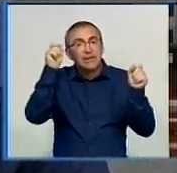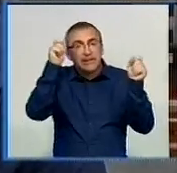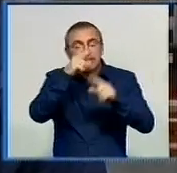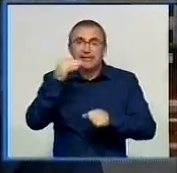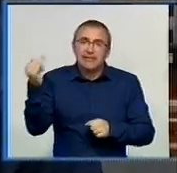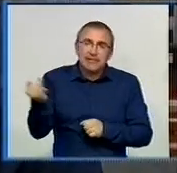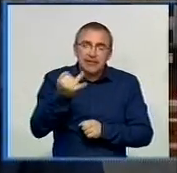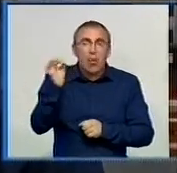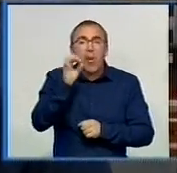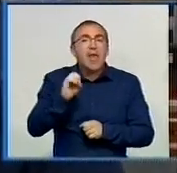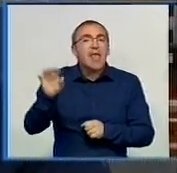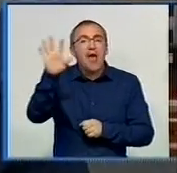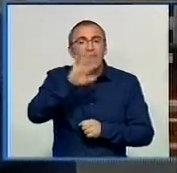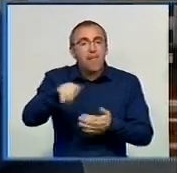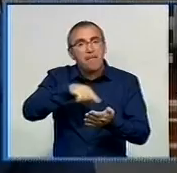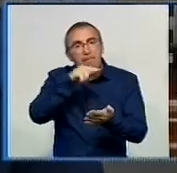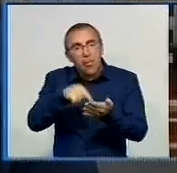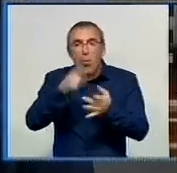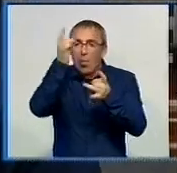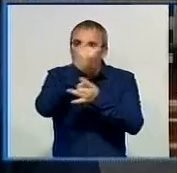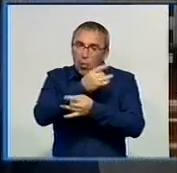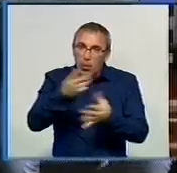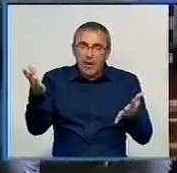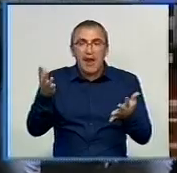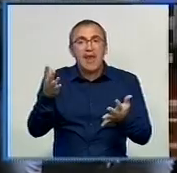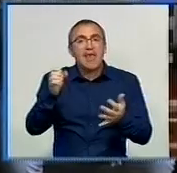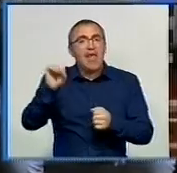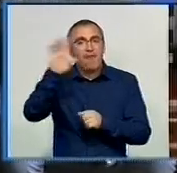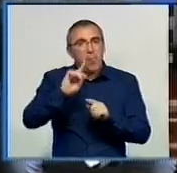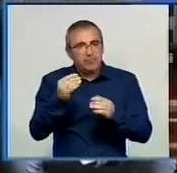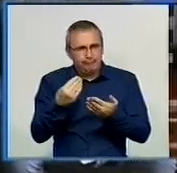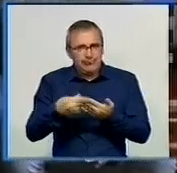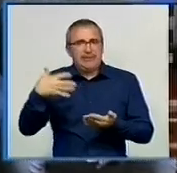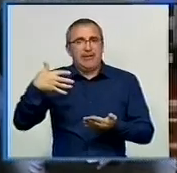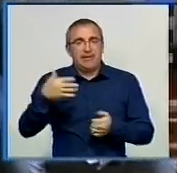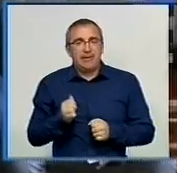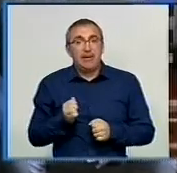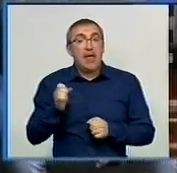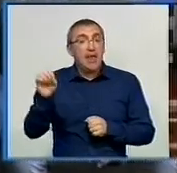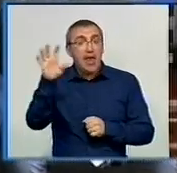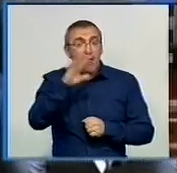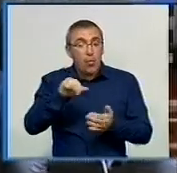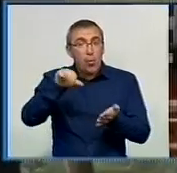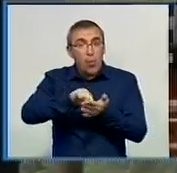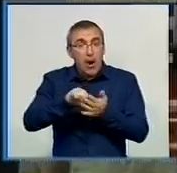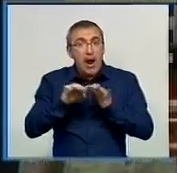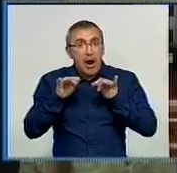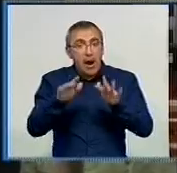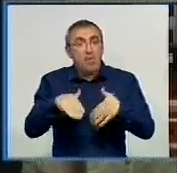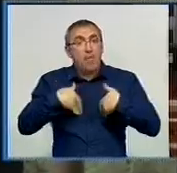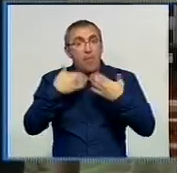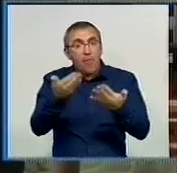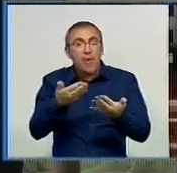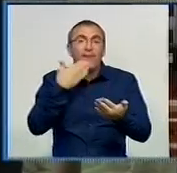цікавого про європейські міста, про європейську культуру, про європейські цінності. Окрім автобуса, дізнатись більше про Європу учасникам акцій пропонували під час